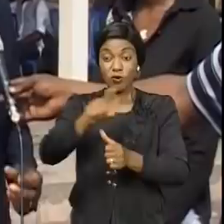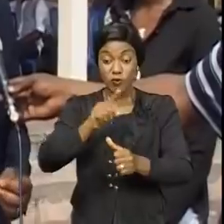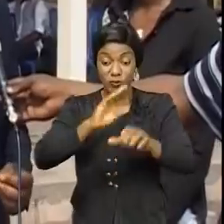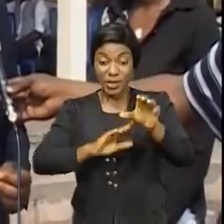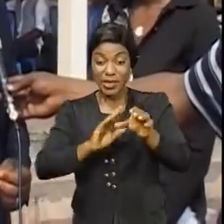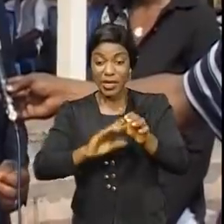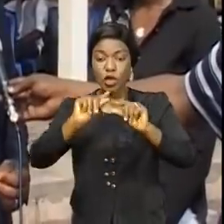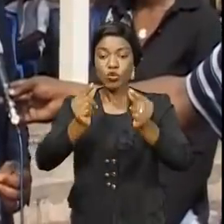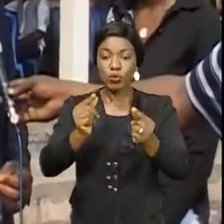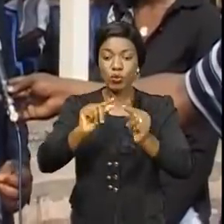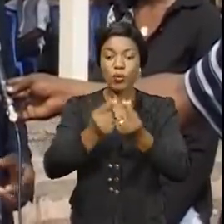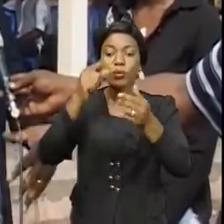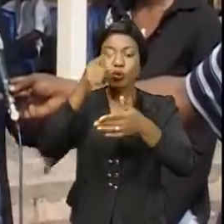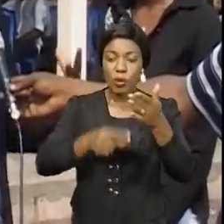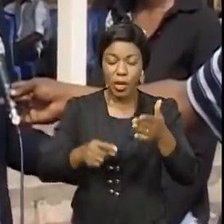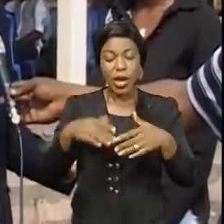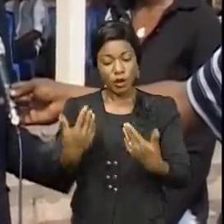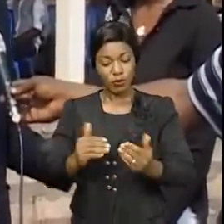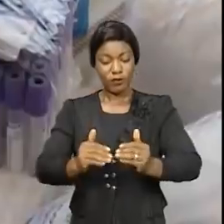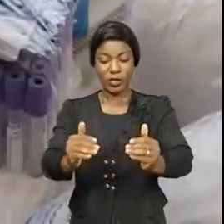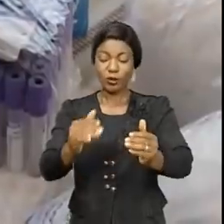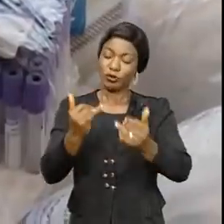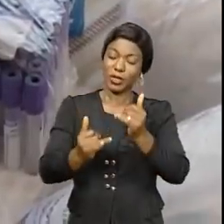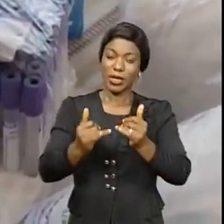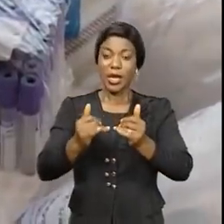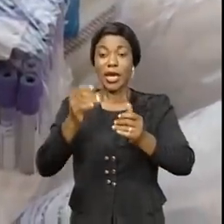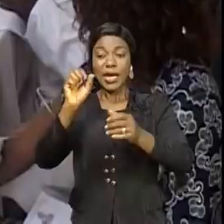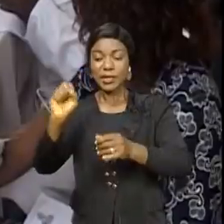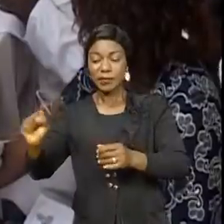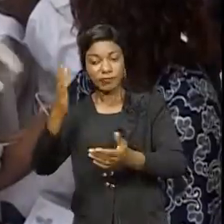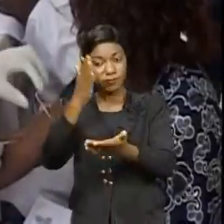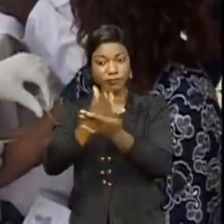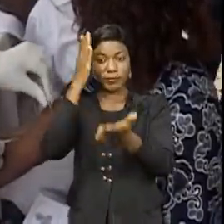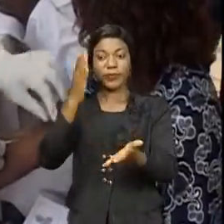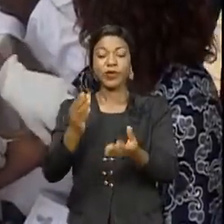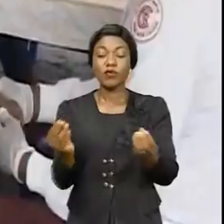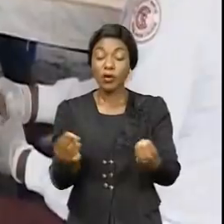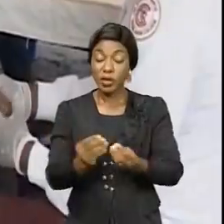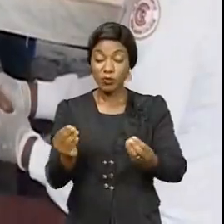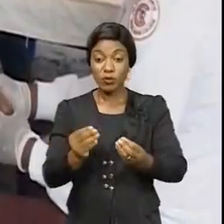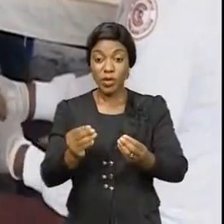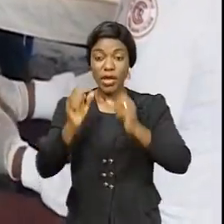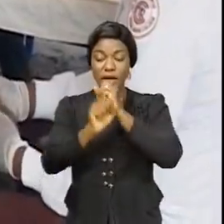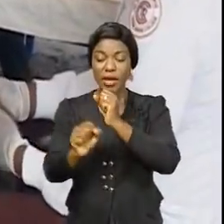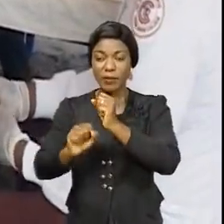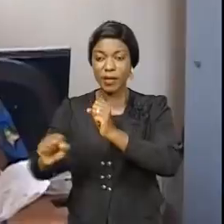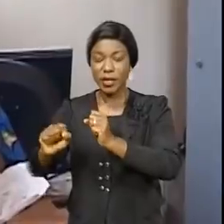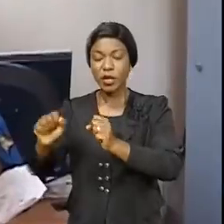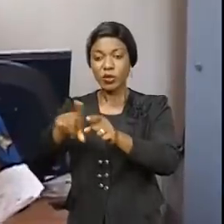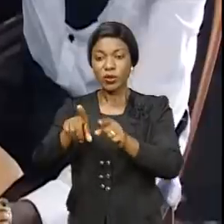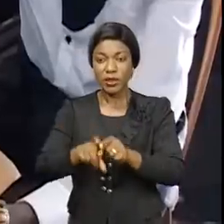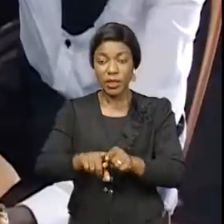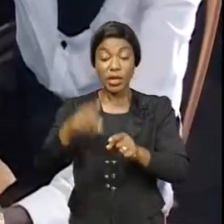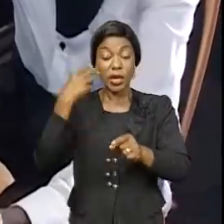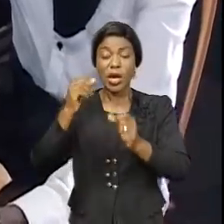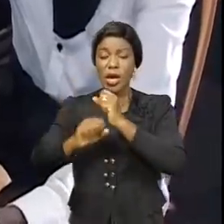ils peuvent se dire qu'il y a possibilité d'avancer, il n'y pas moyen. Cette campagne, par des examens volontaires, qui cible les églises, les